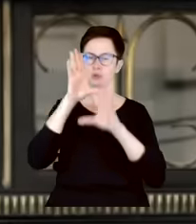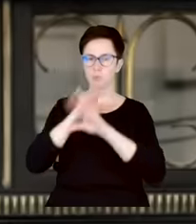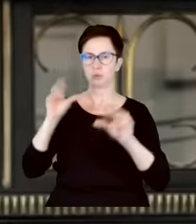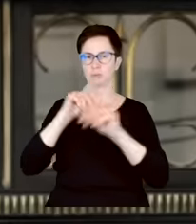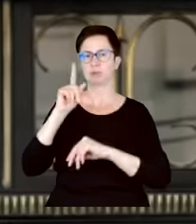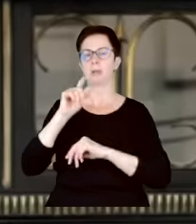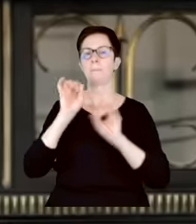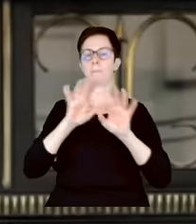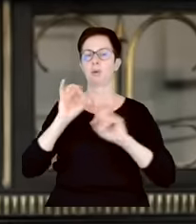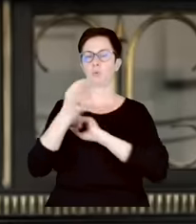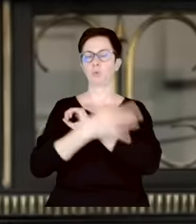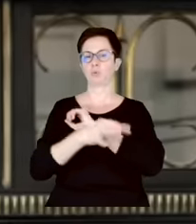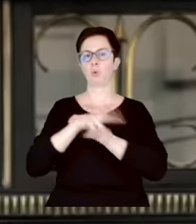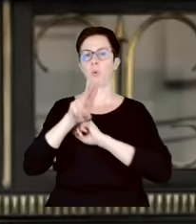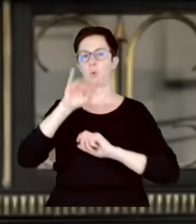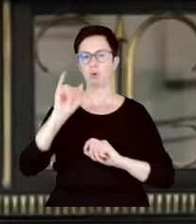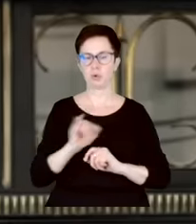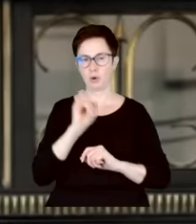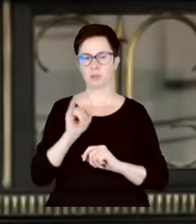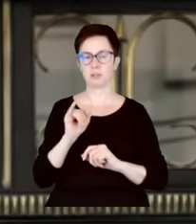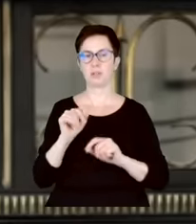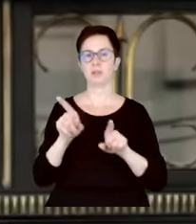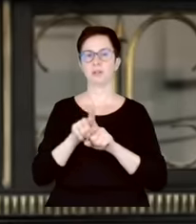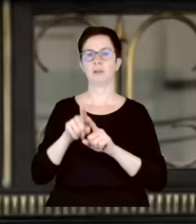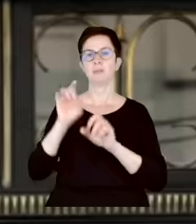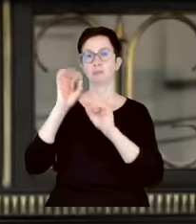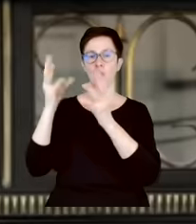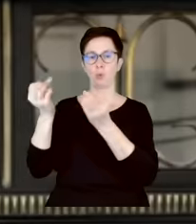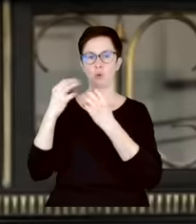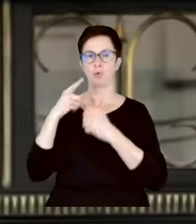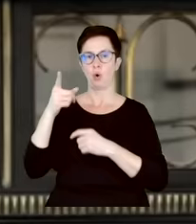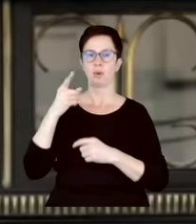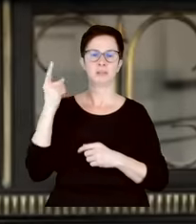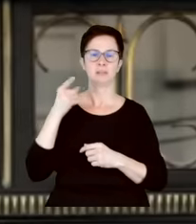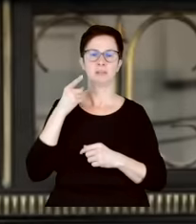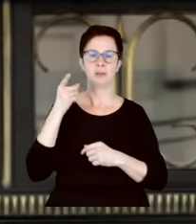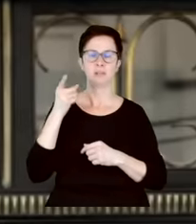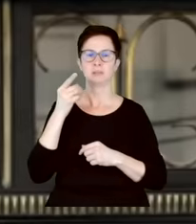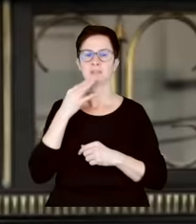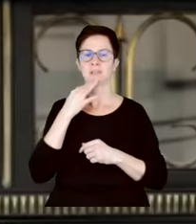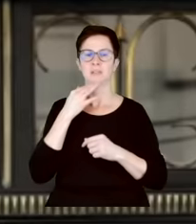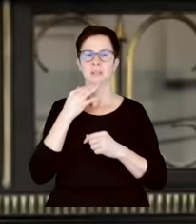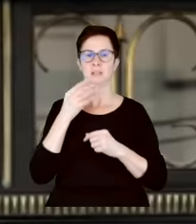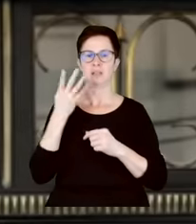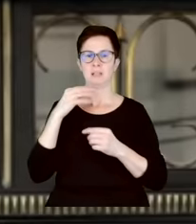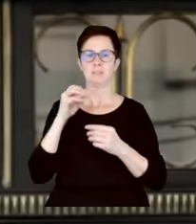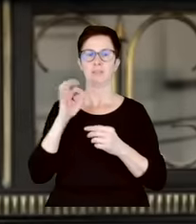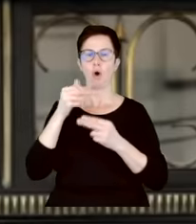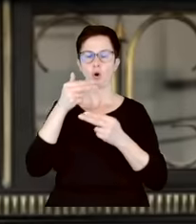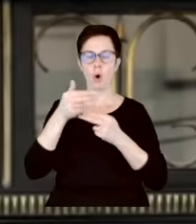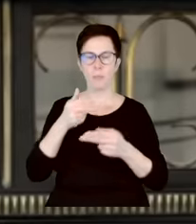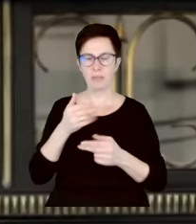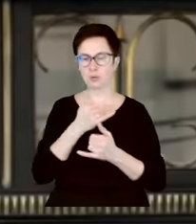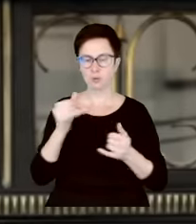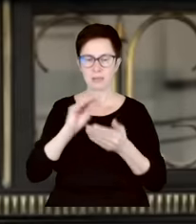Jagiellońskiego, który kończyłam, którzy również mnie uczyli, oni zaprzeczają własnym słowom, które zapisali w tym komentarzu, na potrzeby